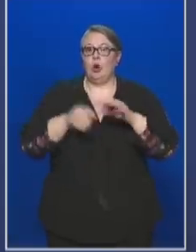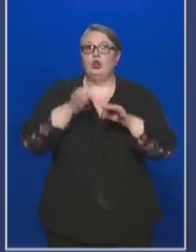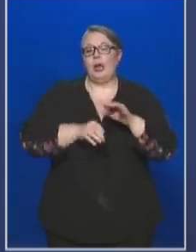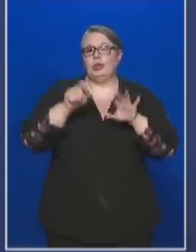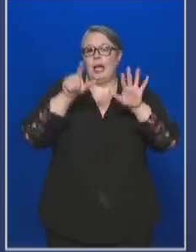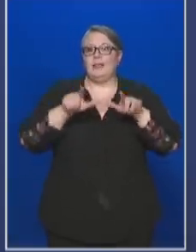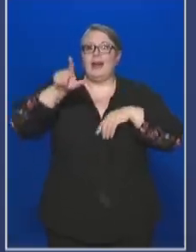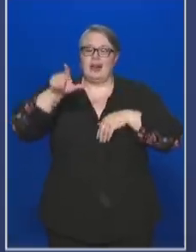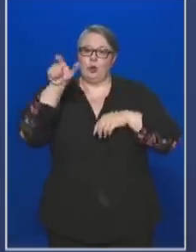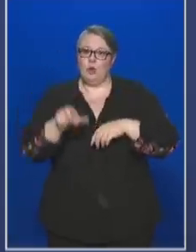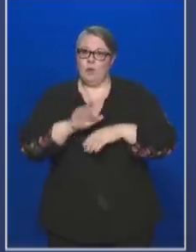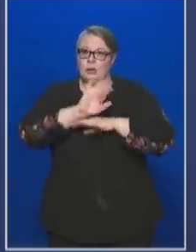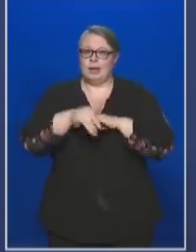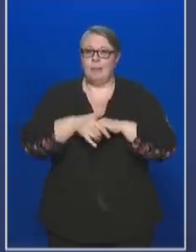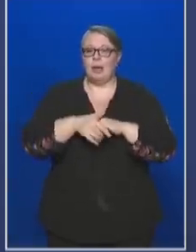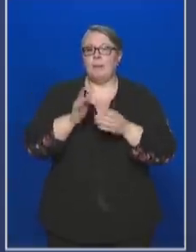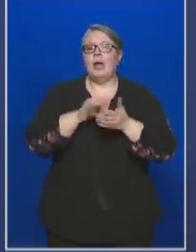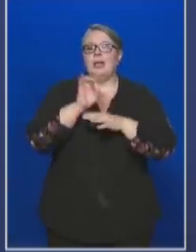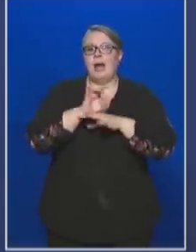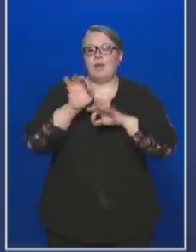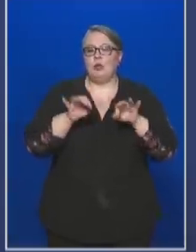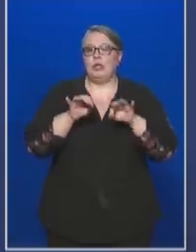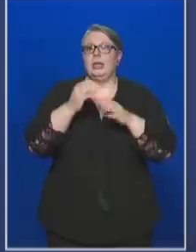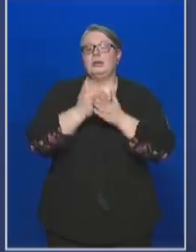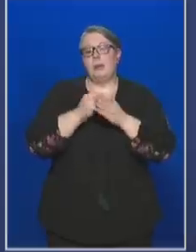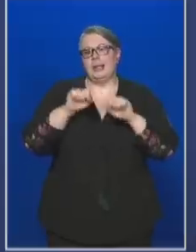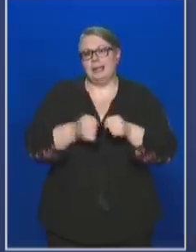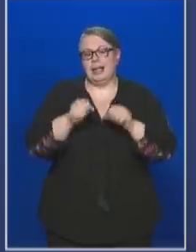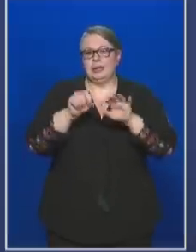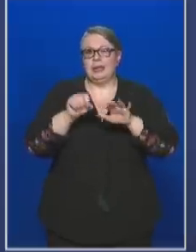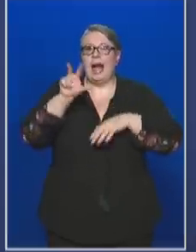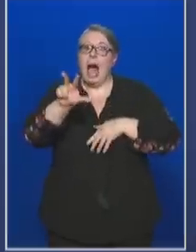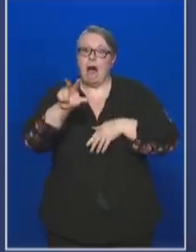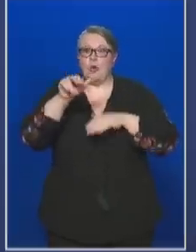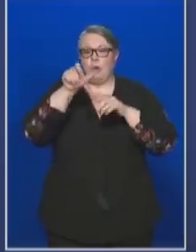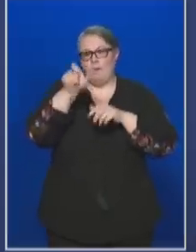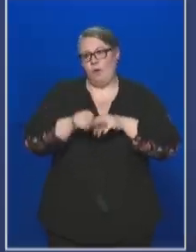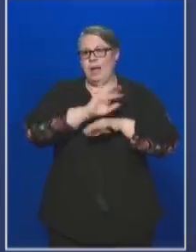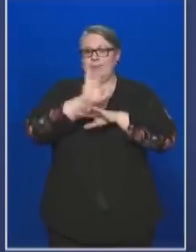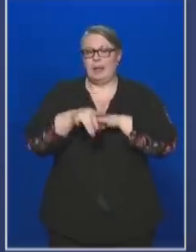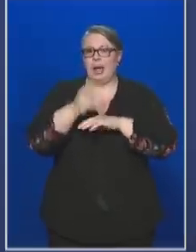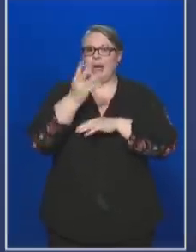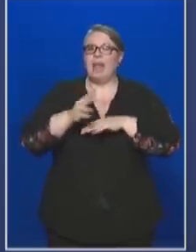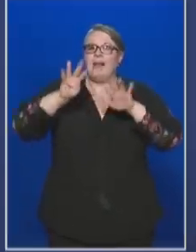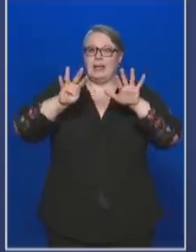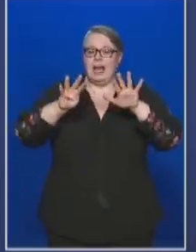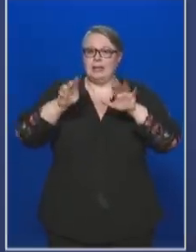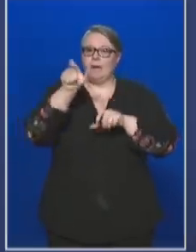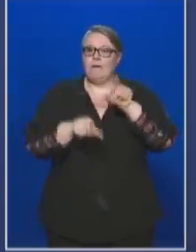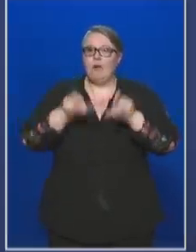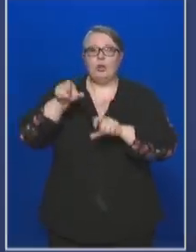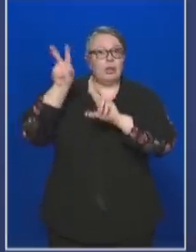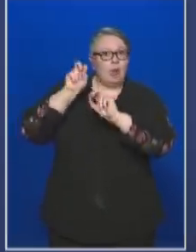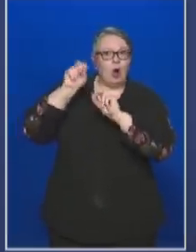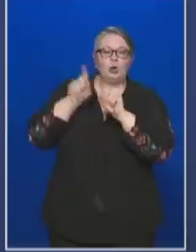72 fővel szemben, mint járványügyi szabályszegés tekintetében 13 fővel szemben, 49 főt hallgattunk ki